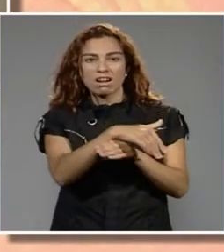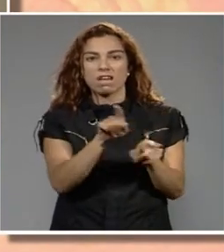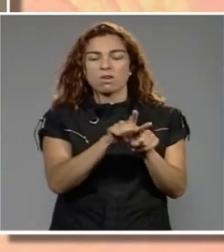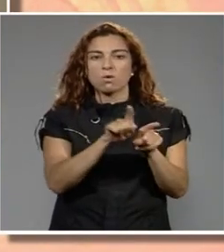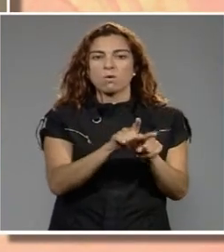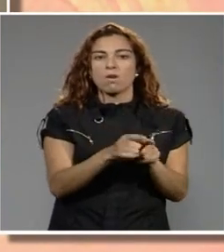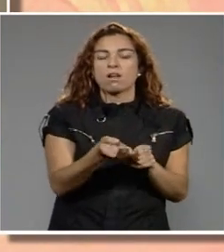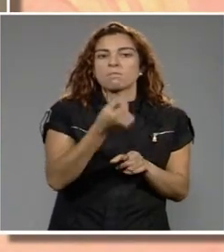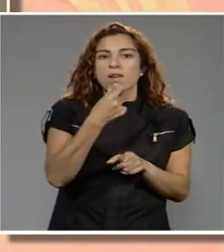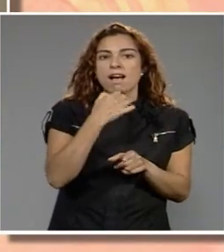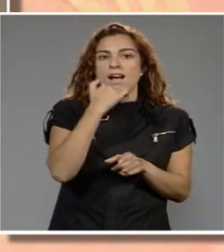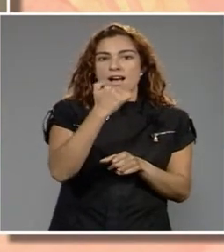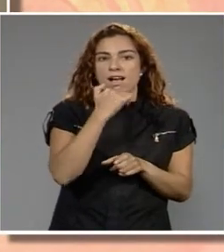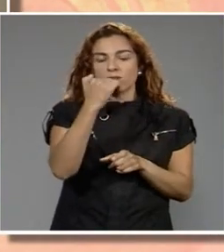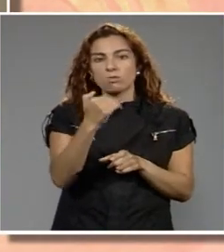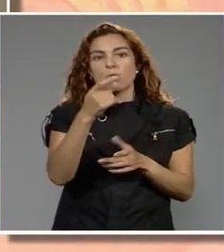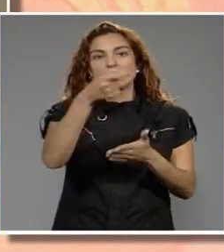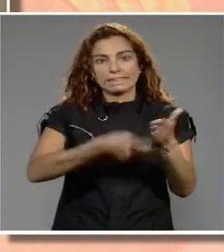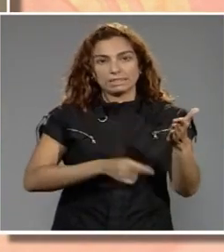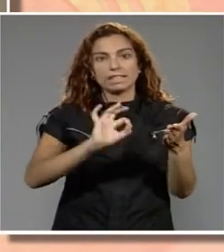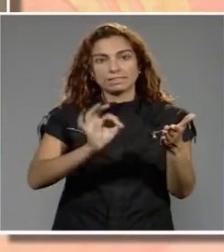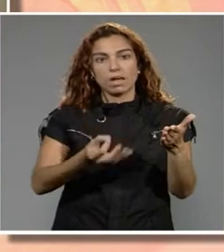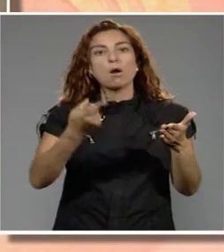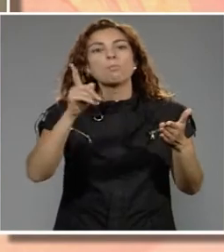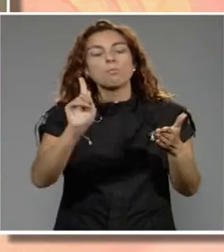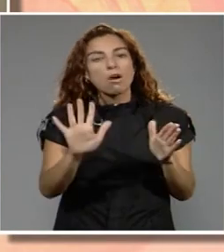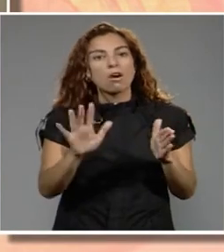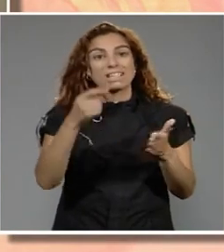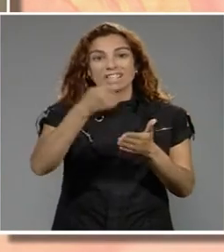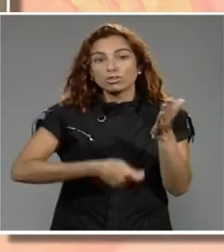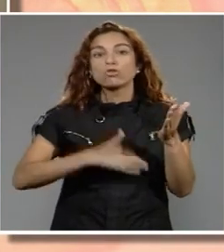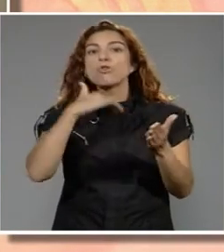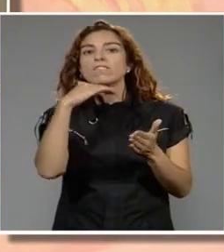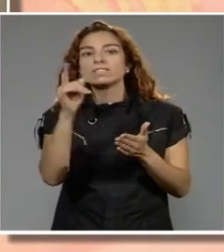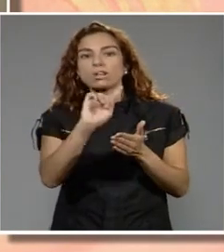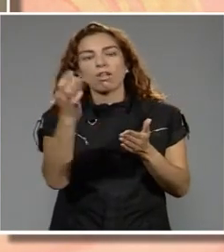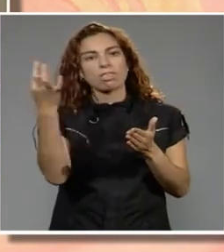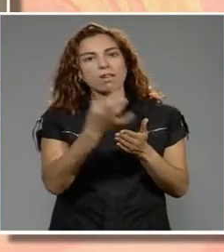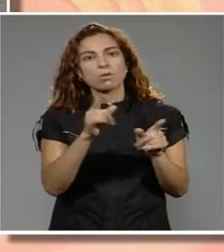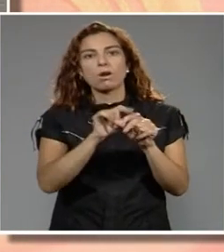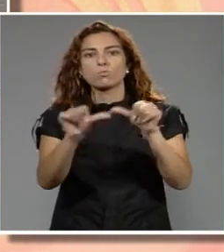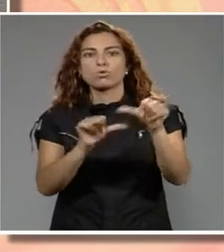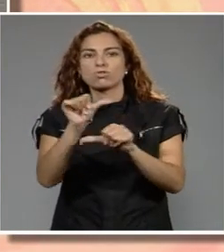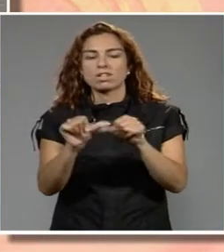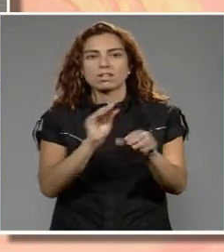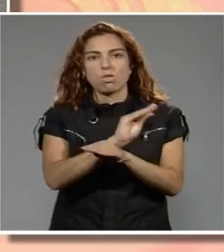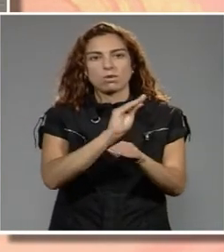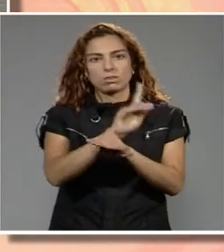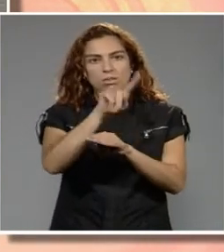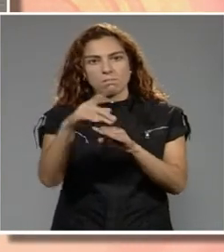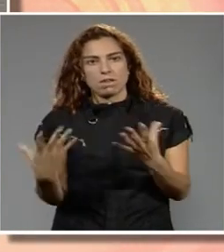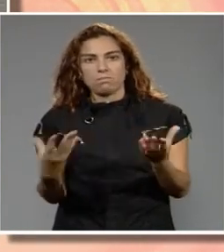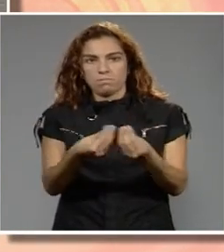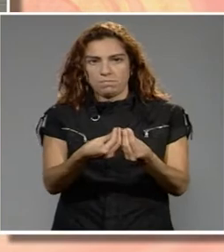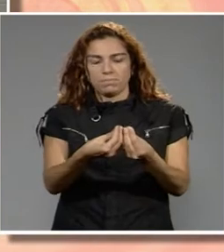s'ha de posar, però sabem que també no té cap sentit si no va acompanyat d'una reflexió i de tot un procés educatiu. Es dona la